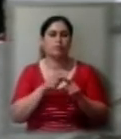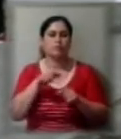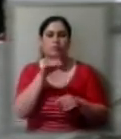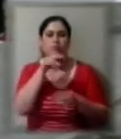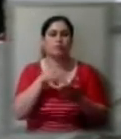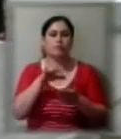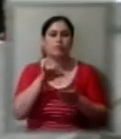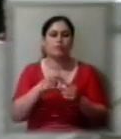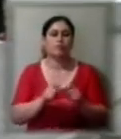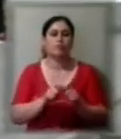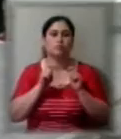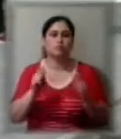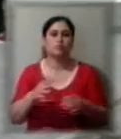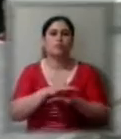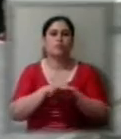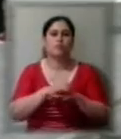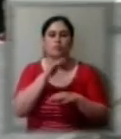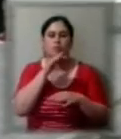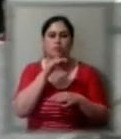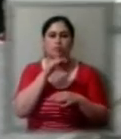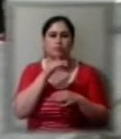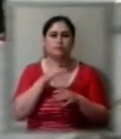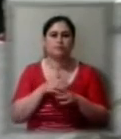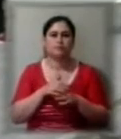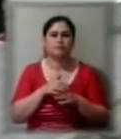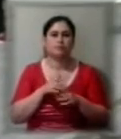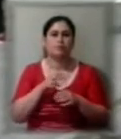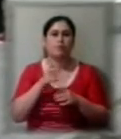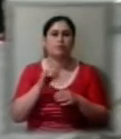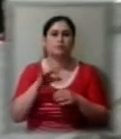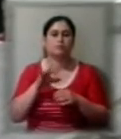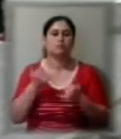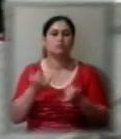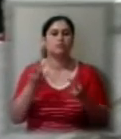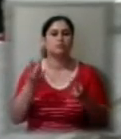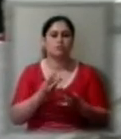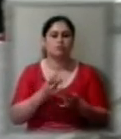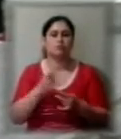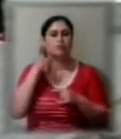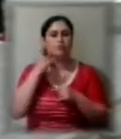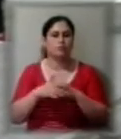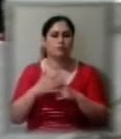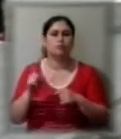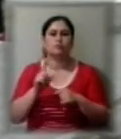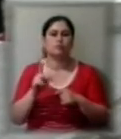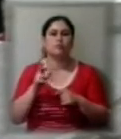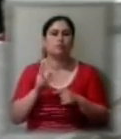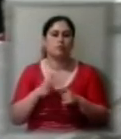ринку, коли агросектор сьогодні повинен розуміти, з чого, як розбудовувати